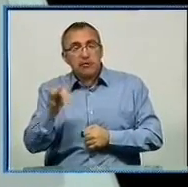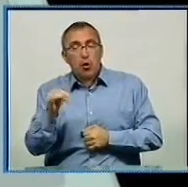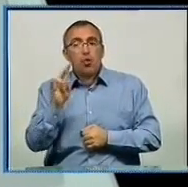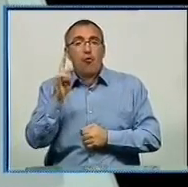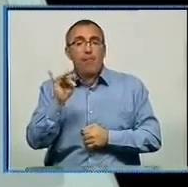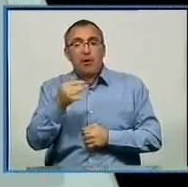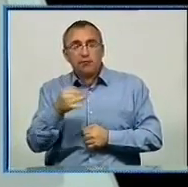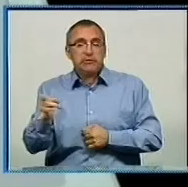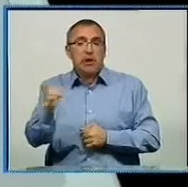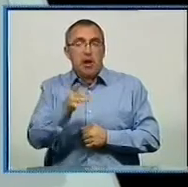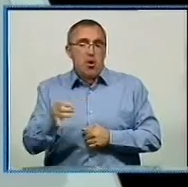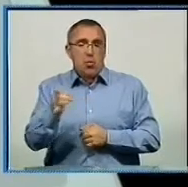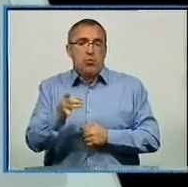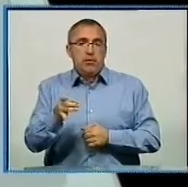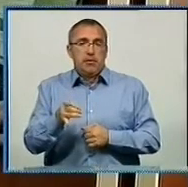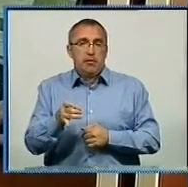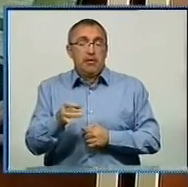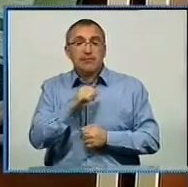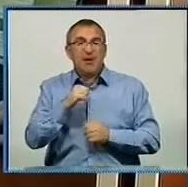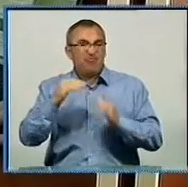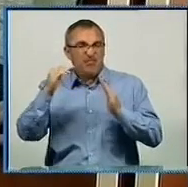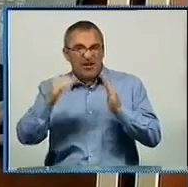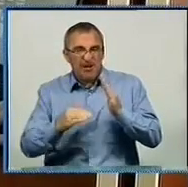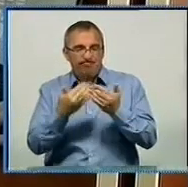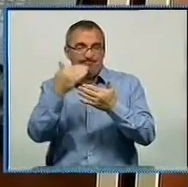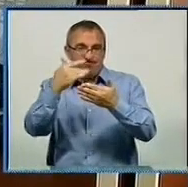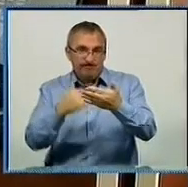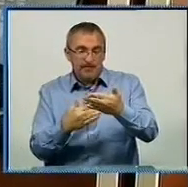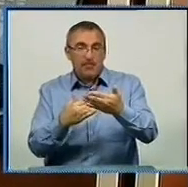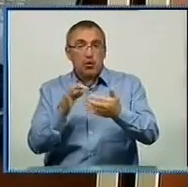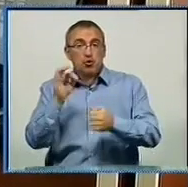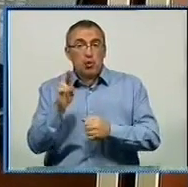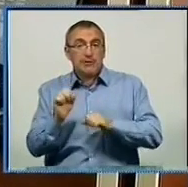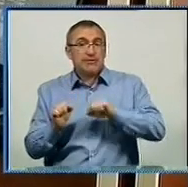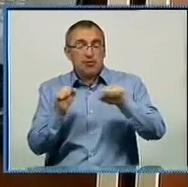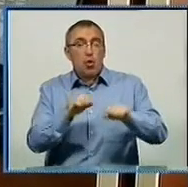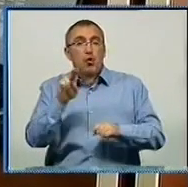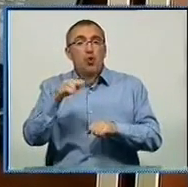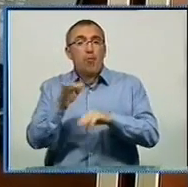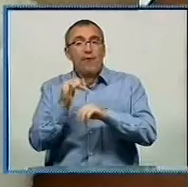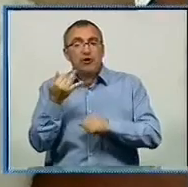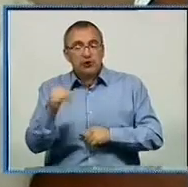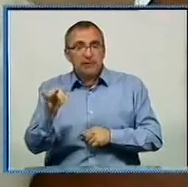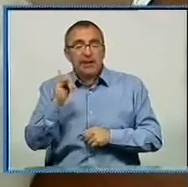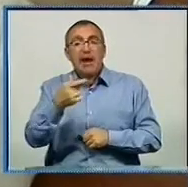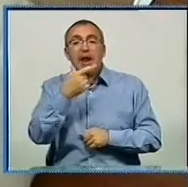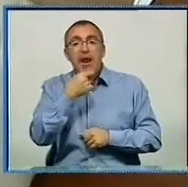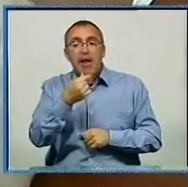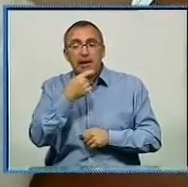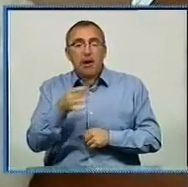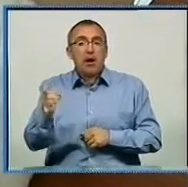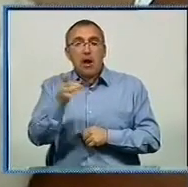Новомиргородському районі. Найнижчий – за всіма критеріями в управлінні соцзахисту Доброволочківської РДА та Ленінської